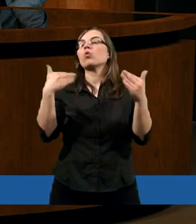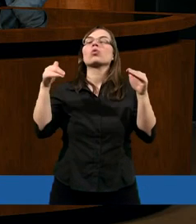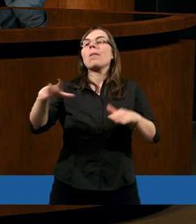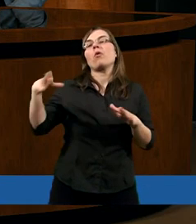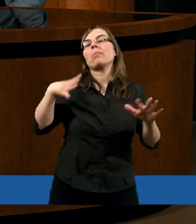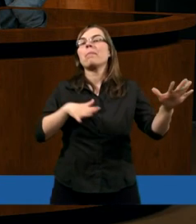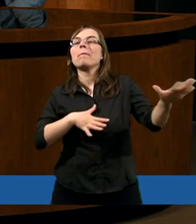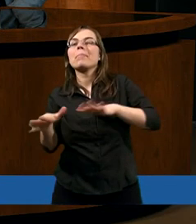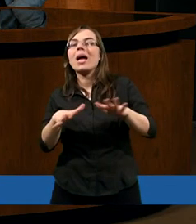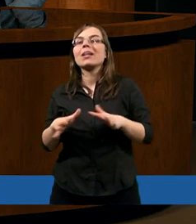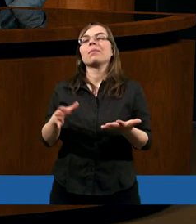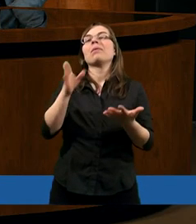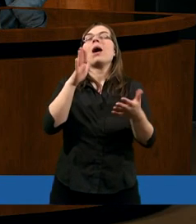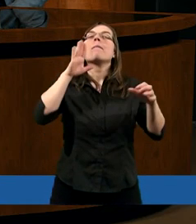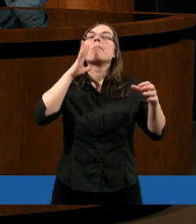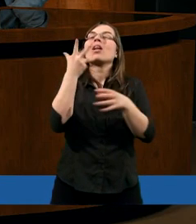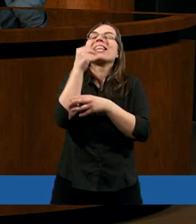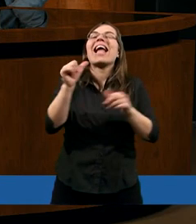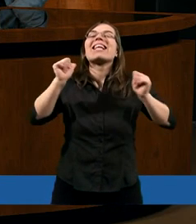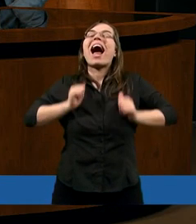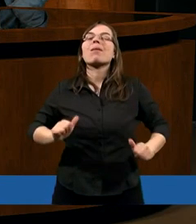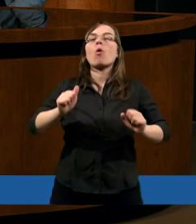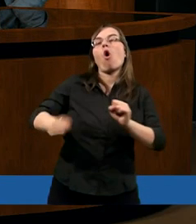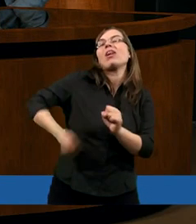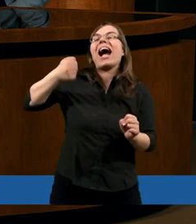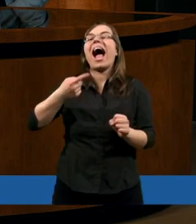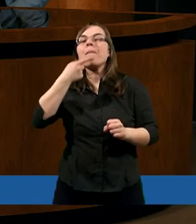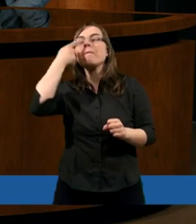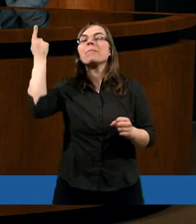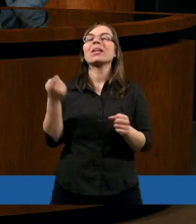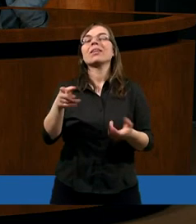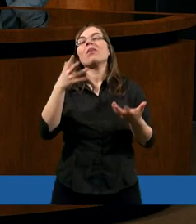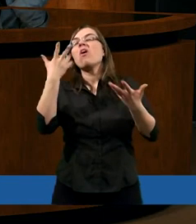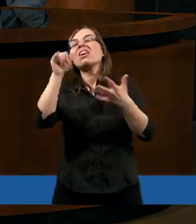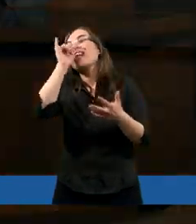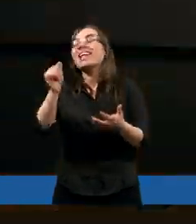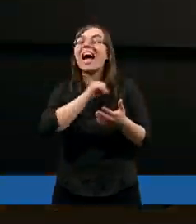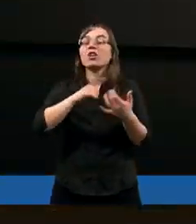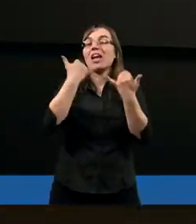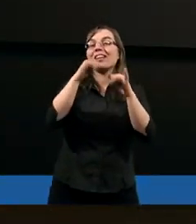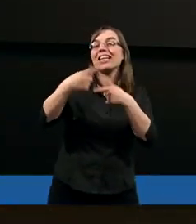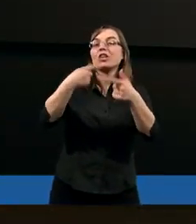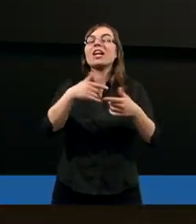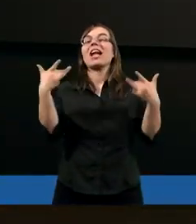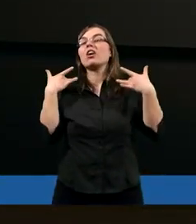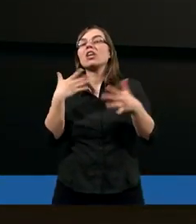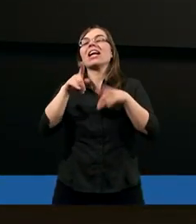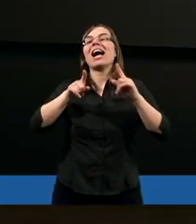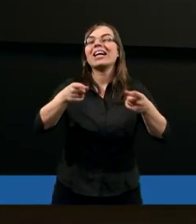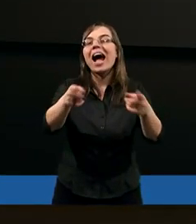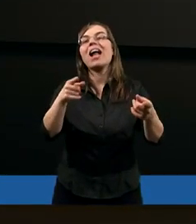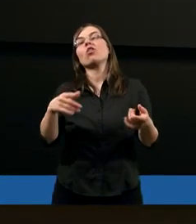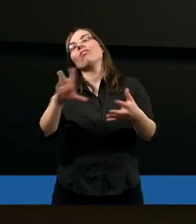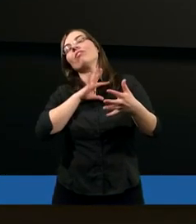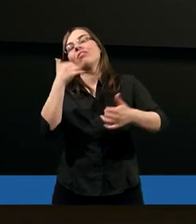miejscem spełnienia niezaspokojonych ambicji, których być może nie udaje się zrealizować w innych dziedzinach życia, może w